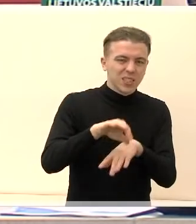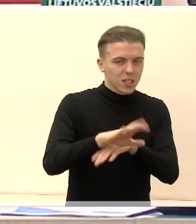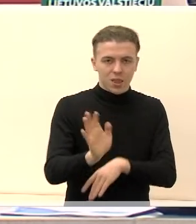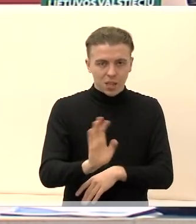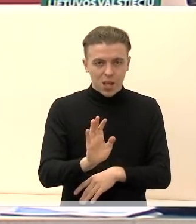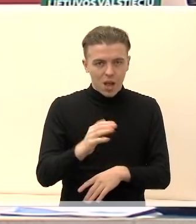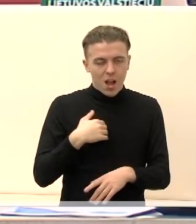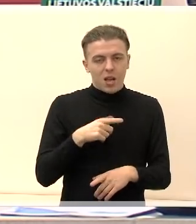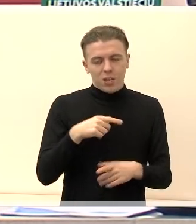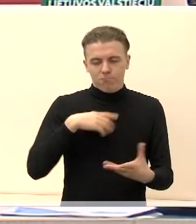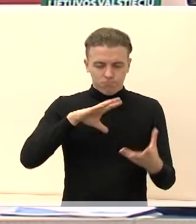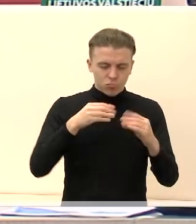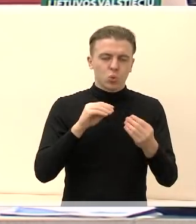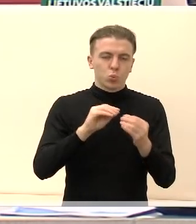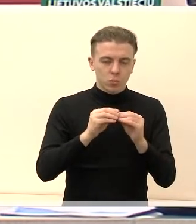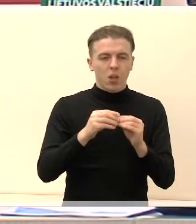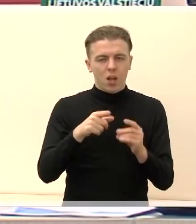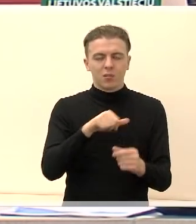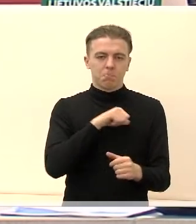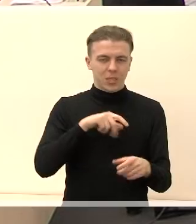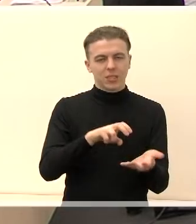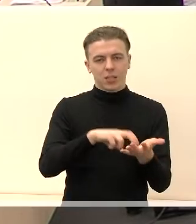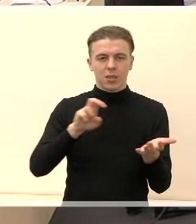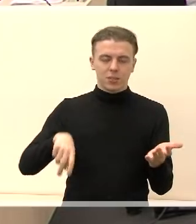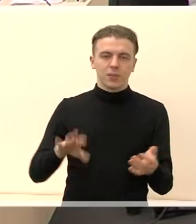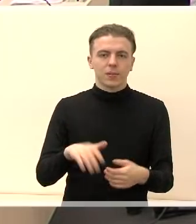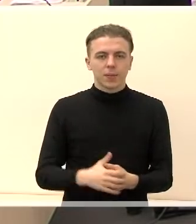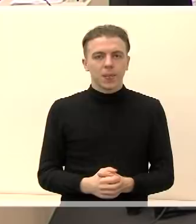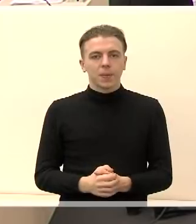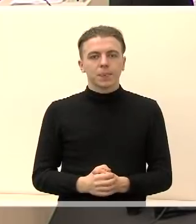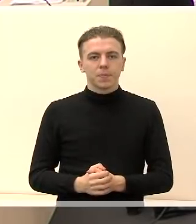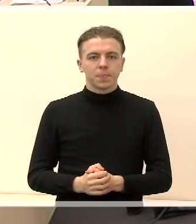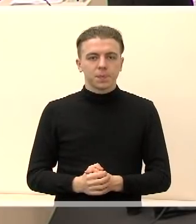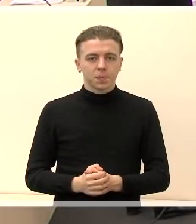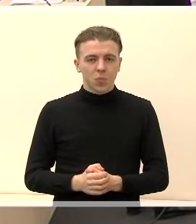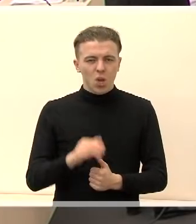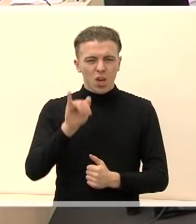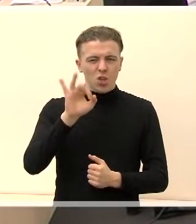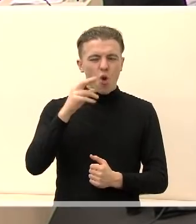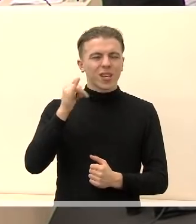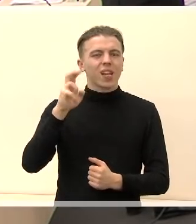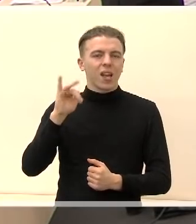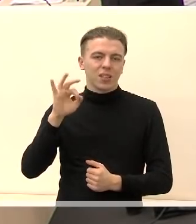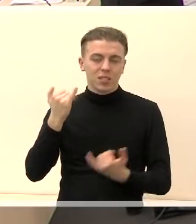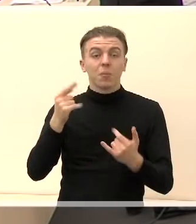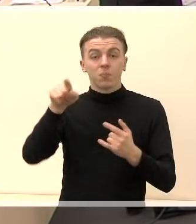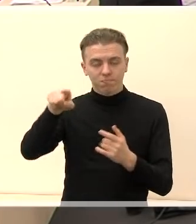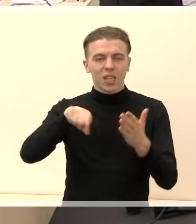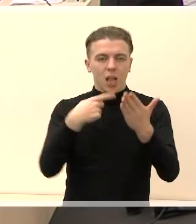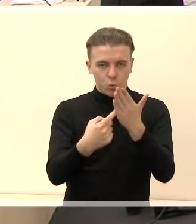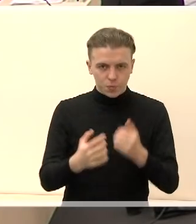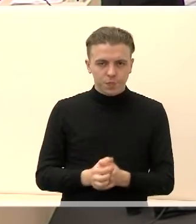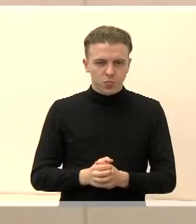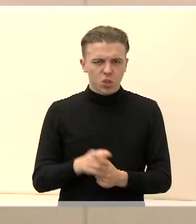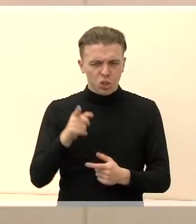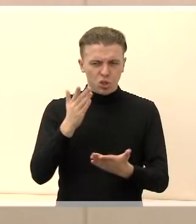jis pats pasitraukė iš sąrašų. Gerai, ar prieku. Rolandas Junikaitis, jums klausimas. Jūsų komitete